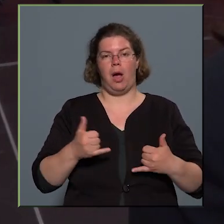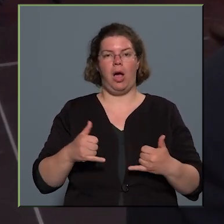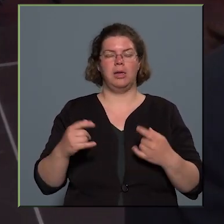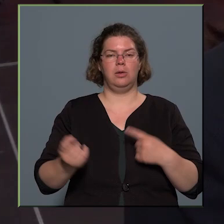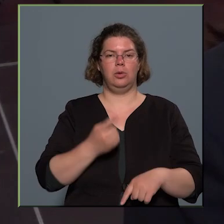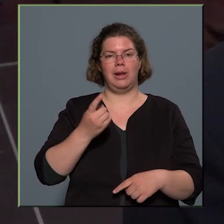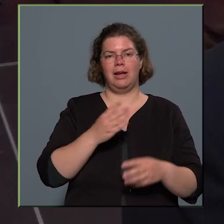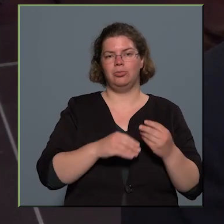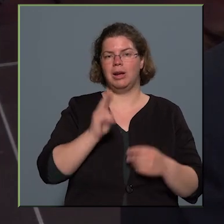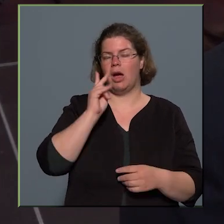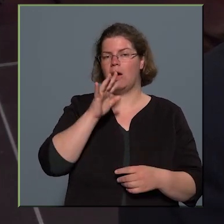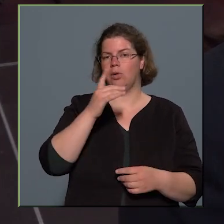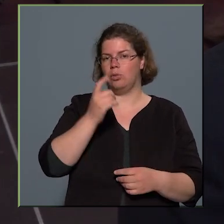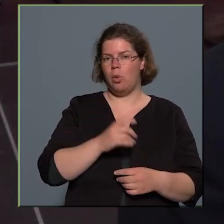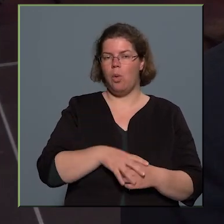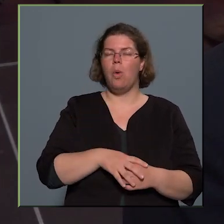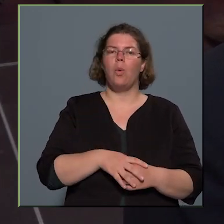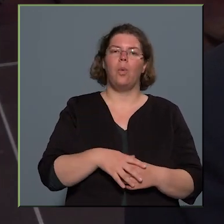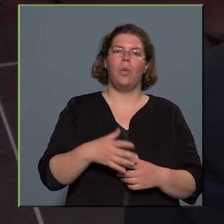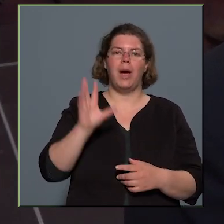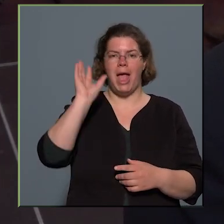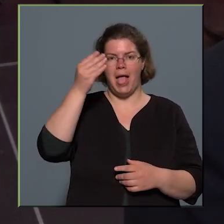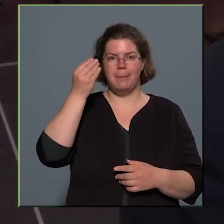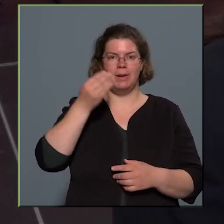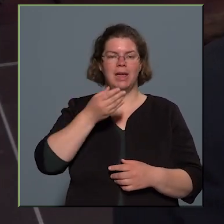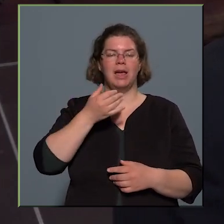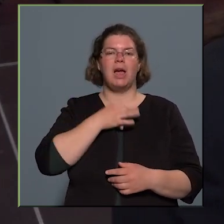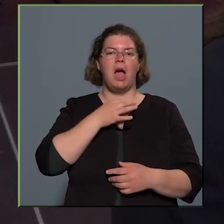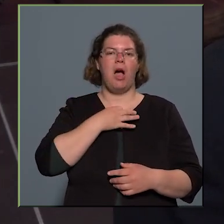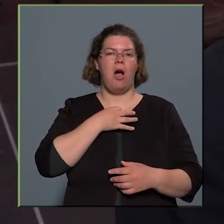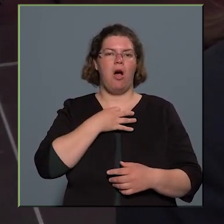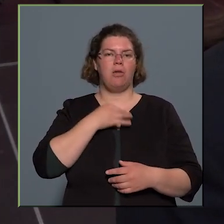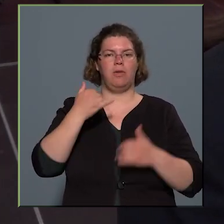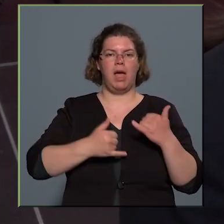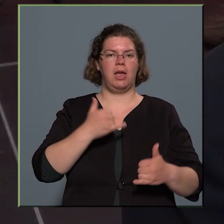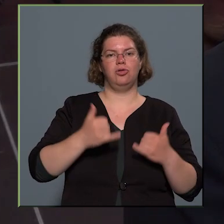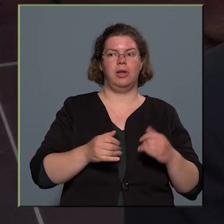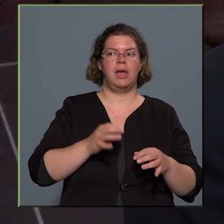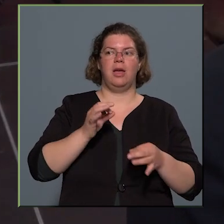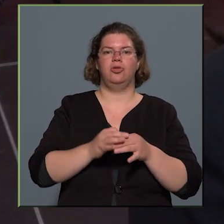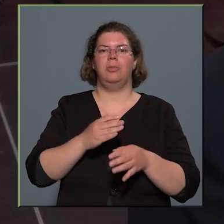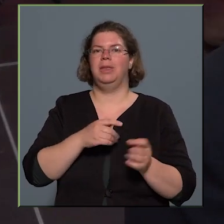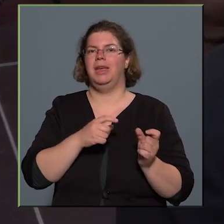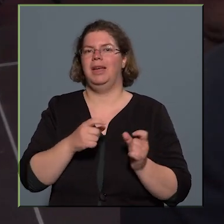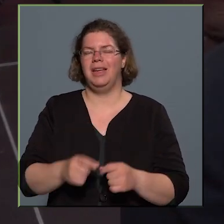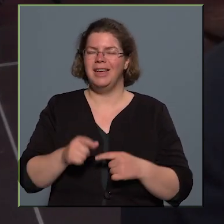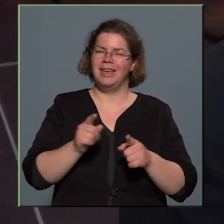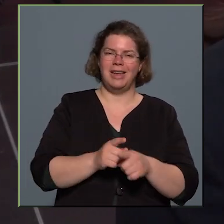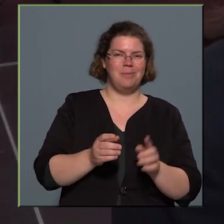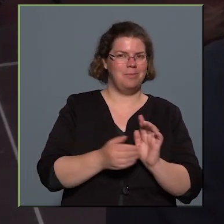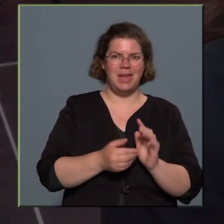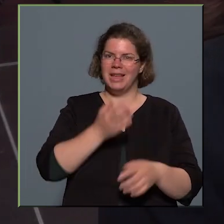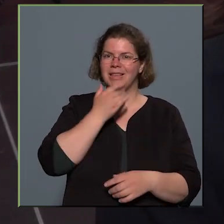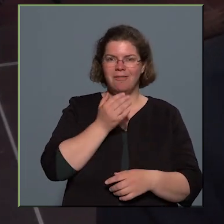Kró emlékhangversenysorozat utolsó eseményéhez érkezünk el, és ilyen még nem volt,